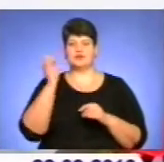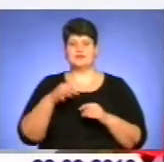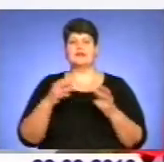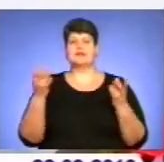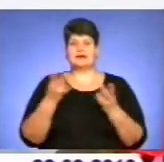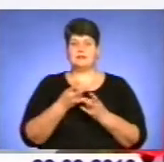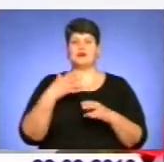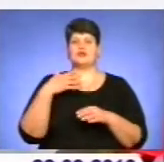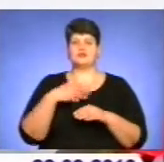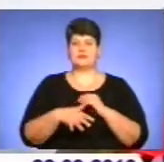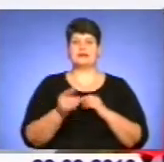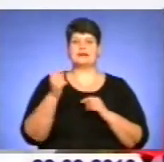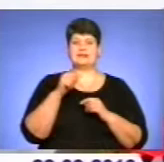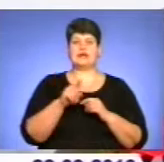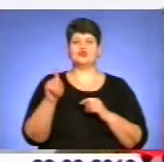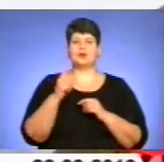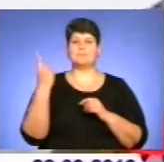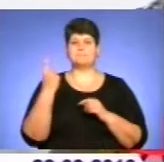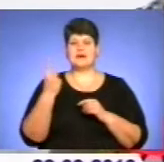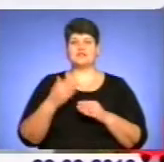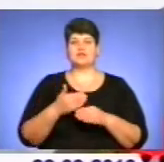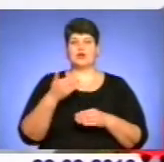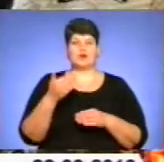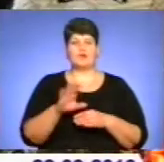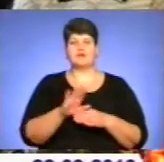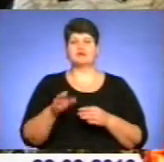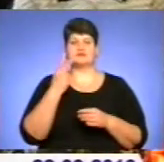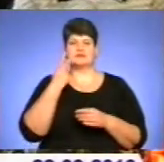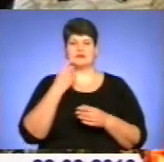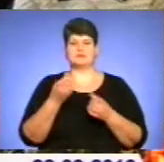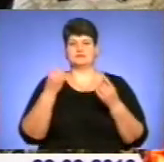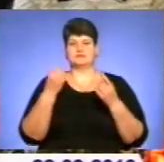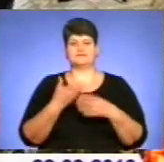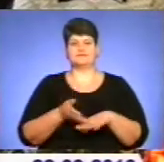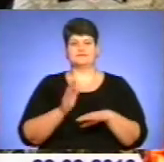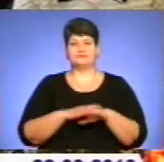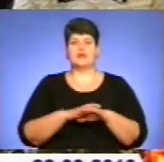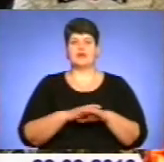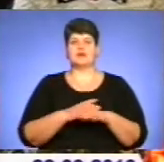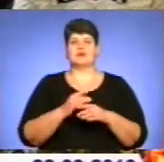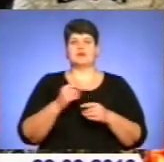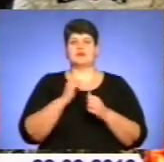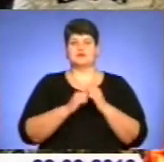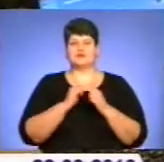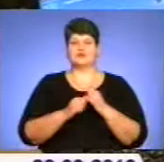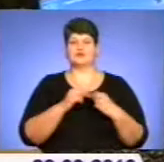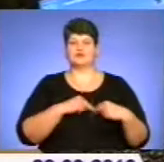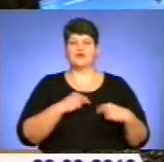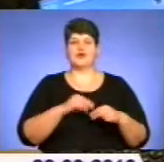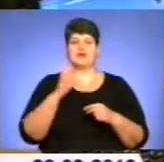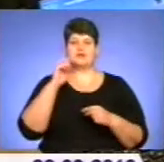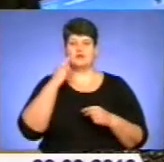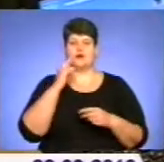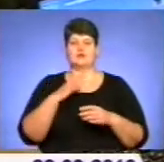зважати на те, що перший крок завжди непростий. Найчастіше потерпілі від трудового та сексуального рабства переконані.